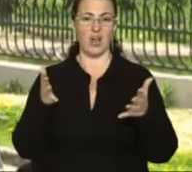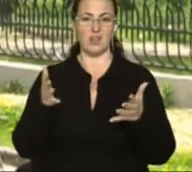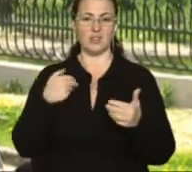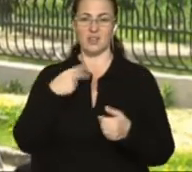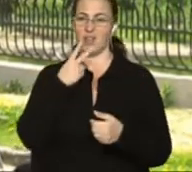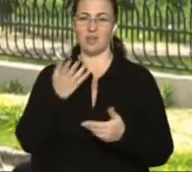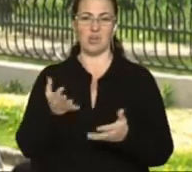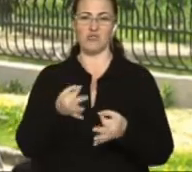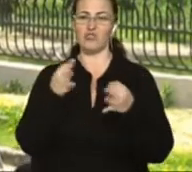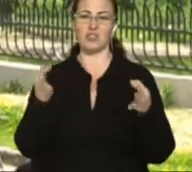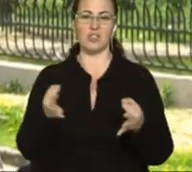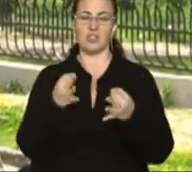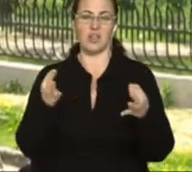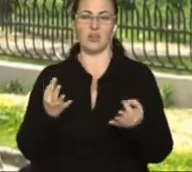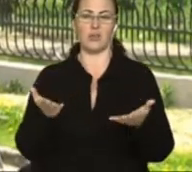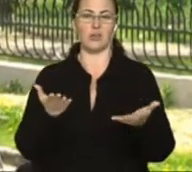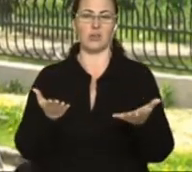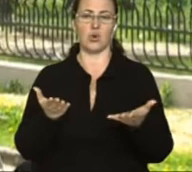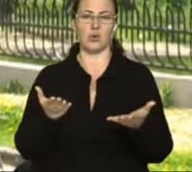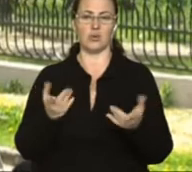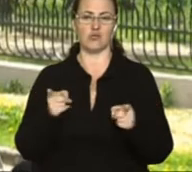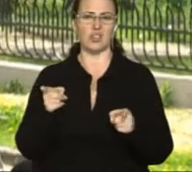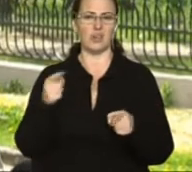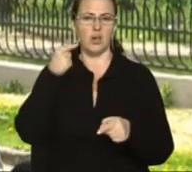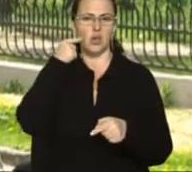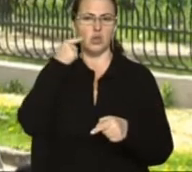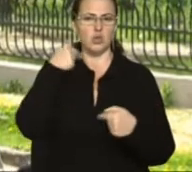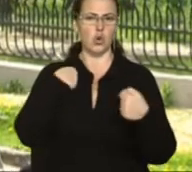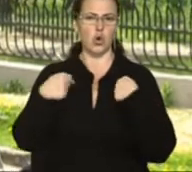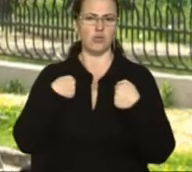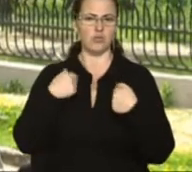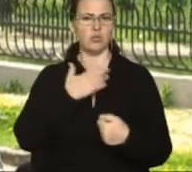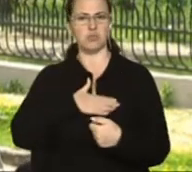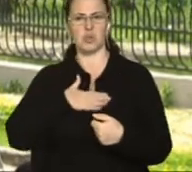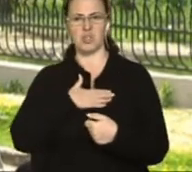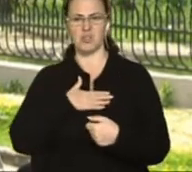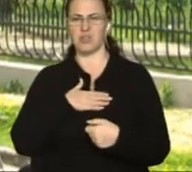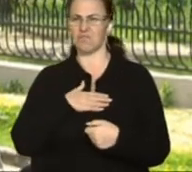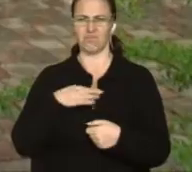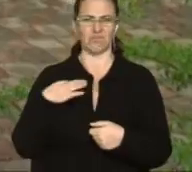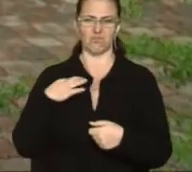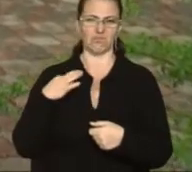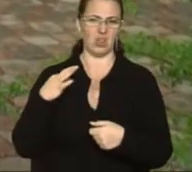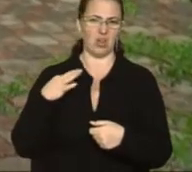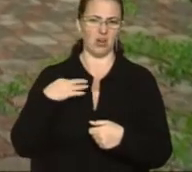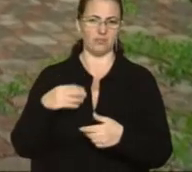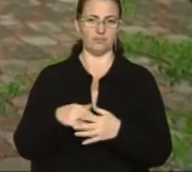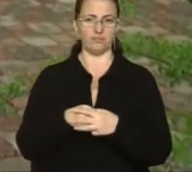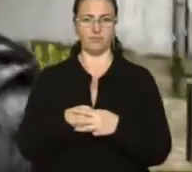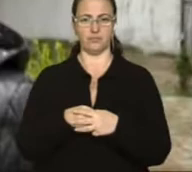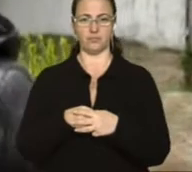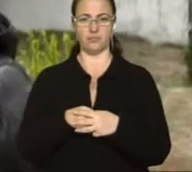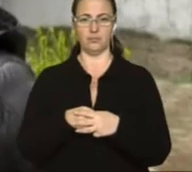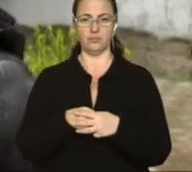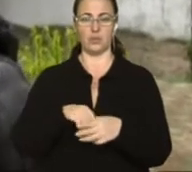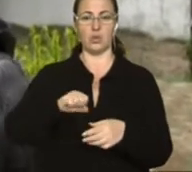бачу жодного якогось там, що їх сумління мучить, що десь вони переймаються. Вони до того байдужі. Колега був зіжок